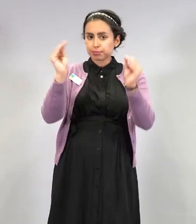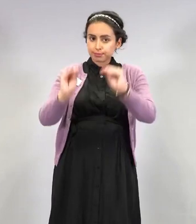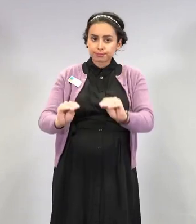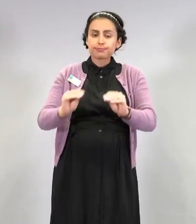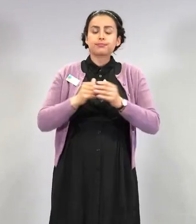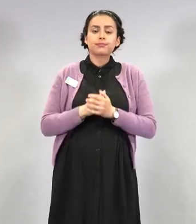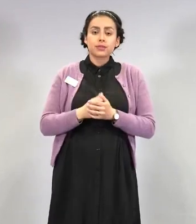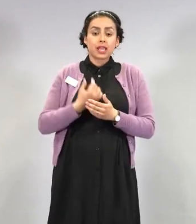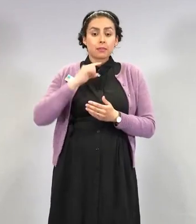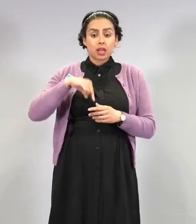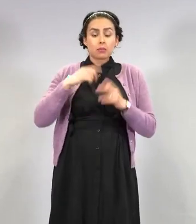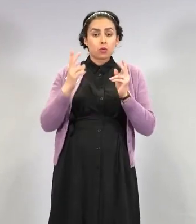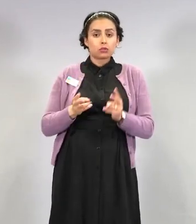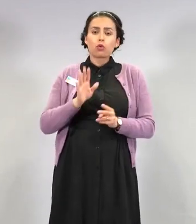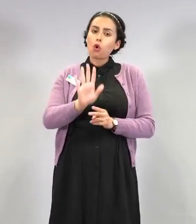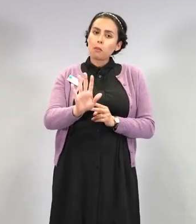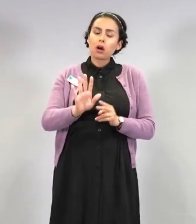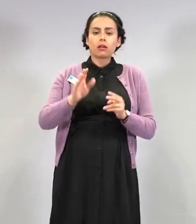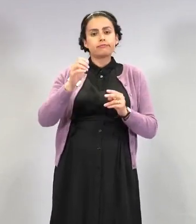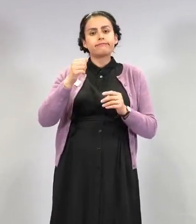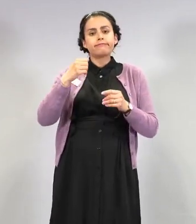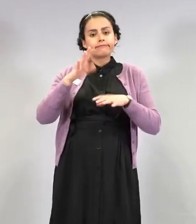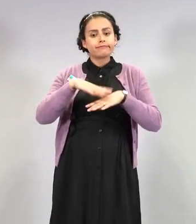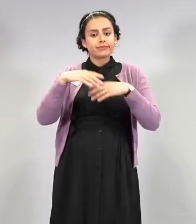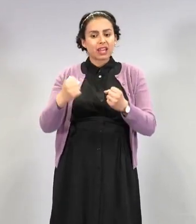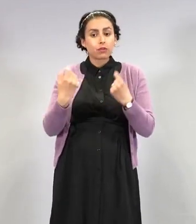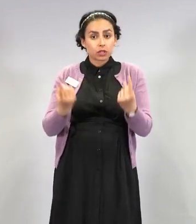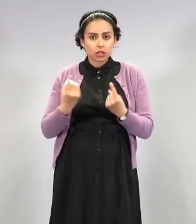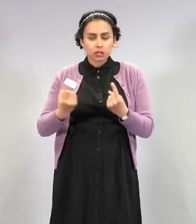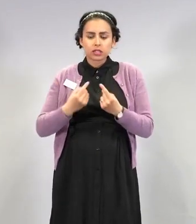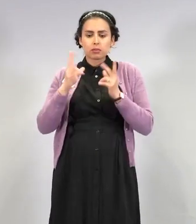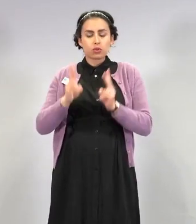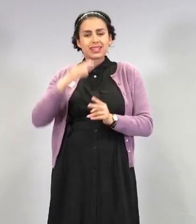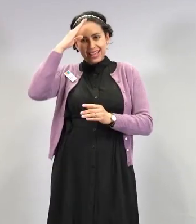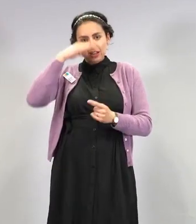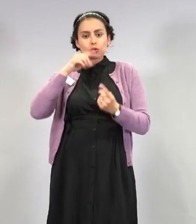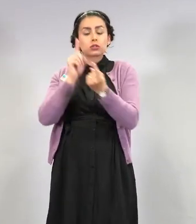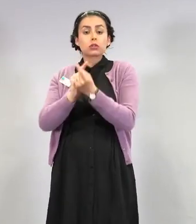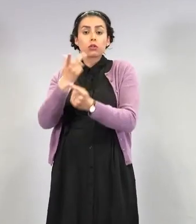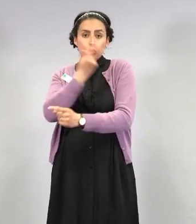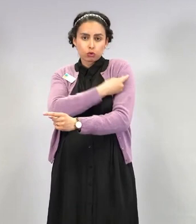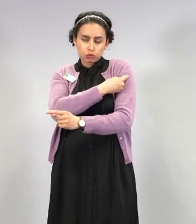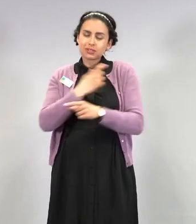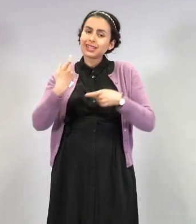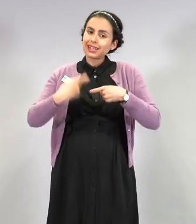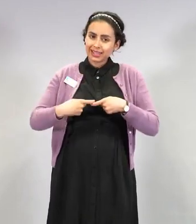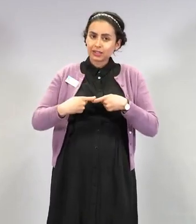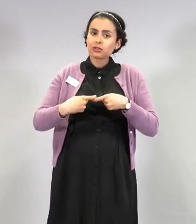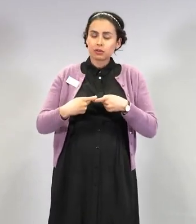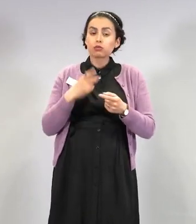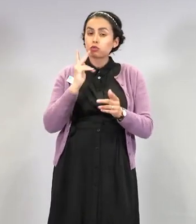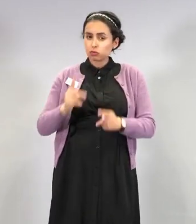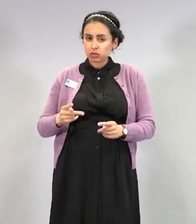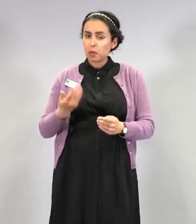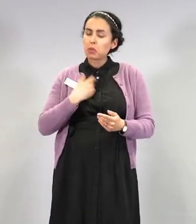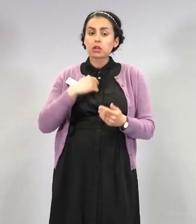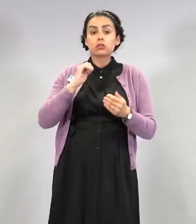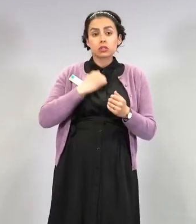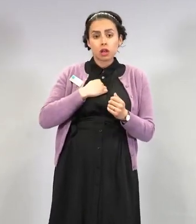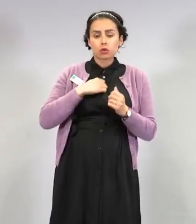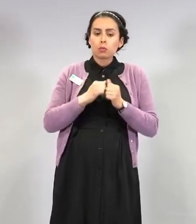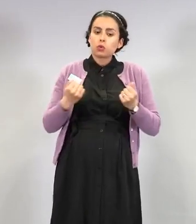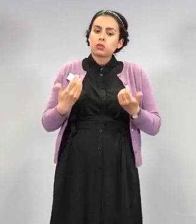runsaasti kysymyksiä omaan terveydentilaan ja henkilökohtaisiin rokotuksiin liittyen, mutta sen sellaisiin emme tässä avoimessa